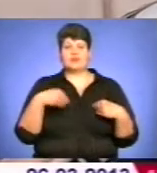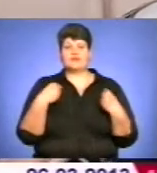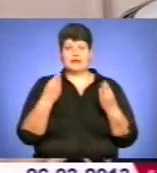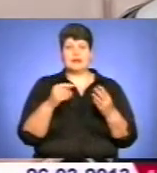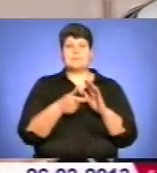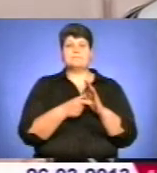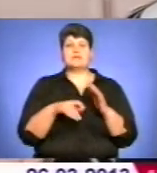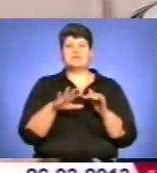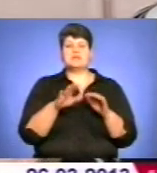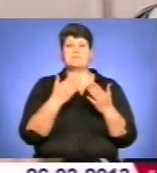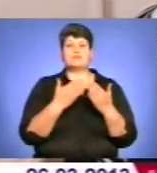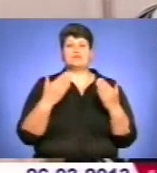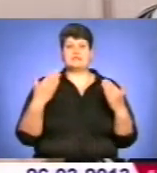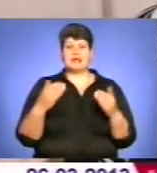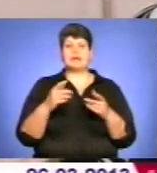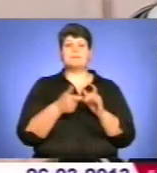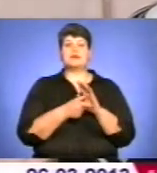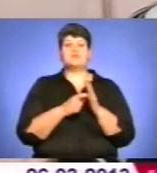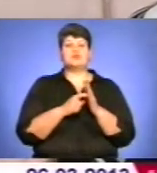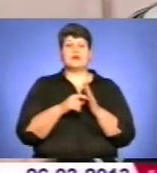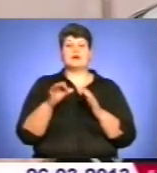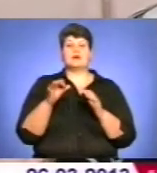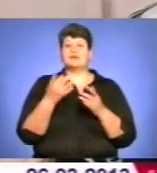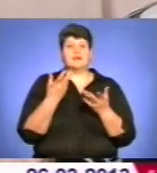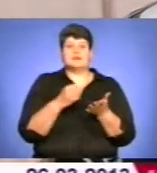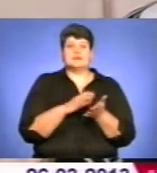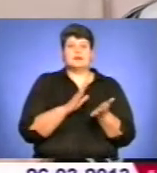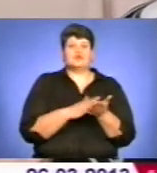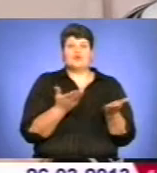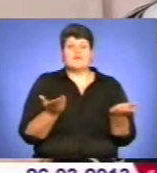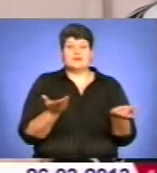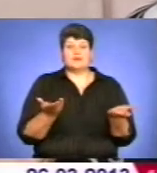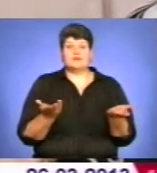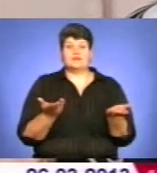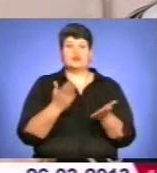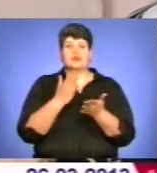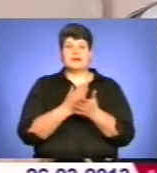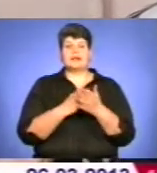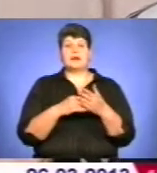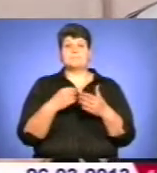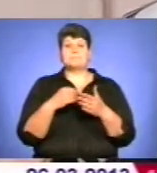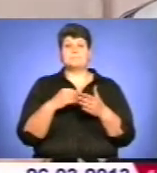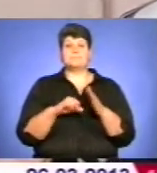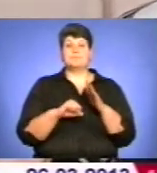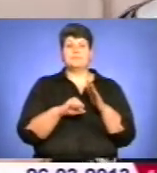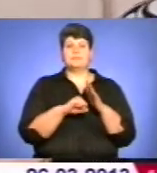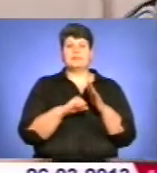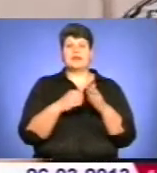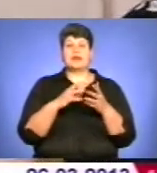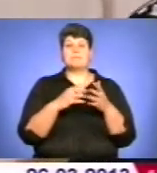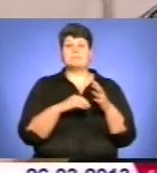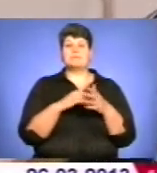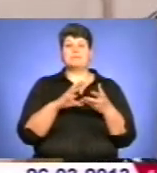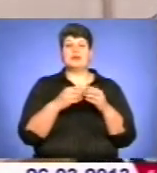музей, але приміщення офіційно ніде не зареєстроване, воно стоїть на балансі художньої школи, і там на